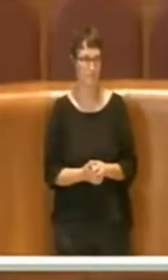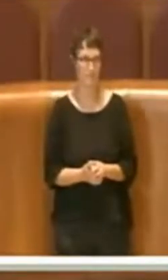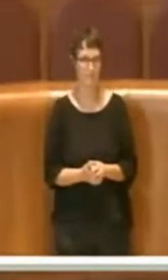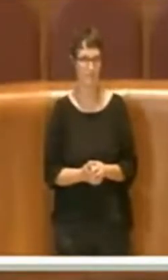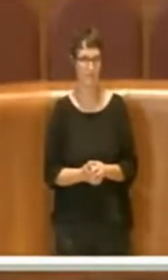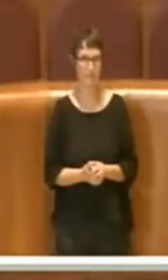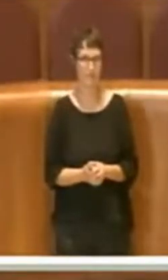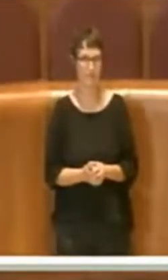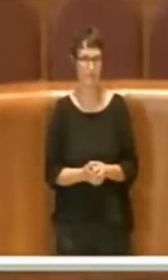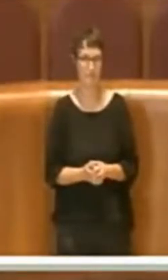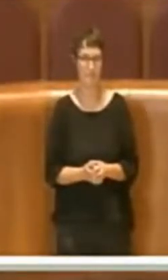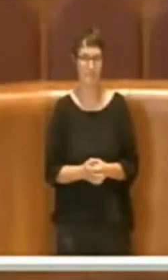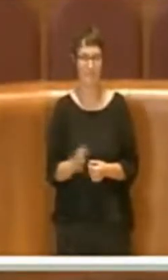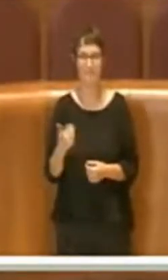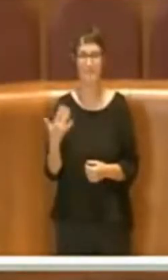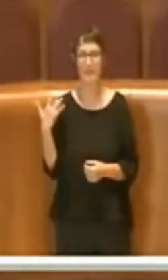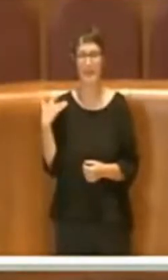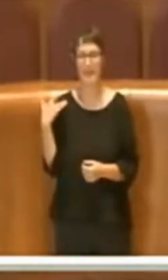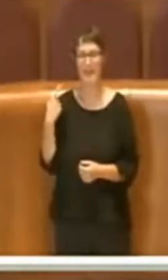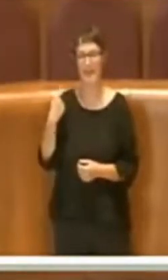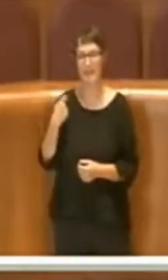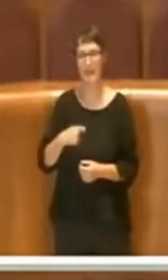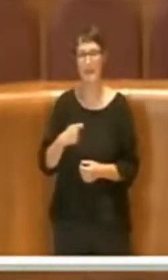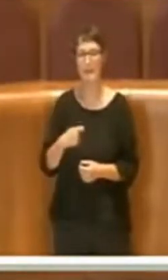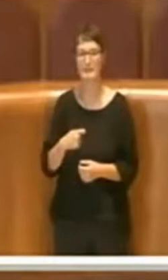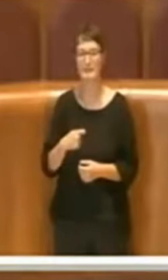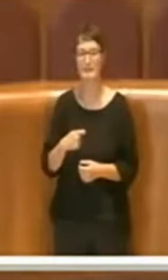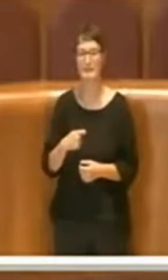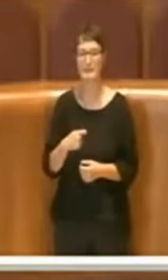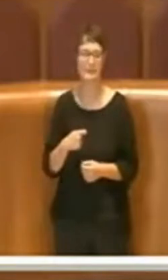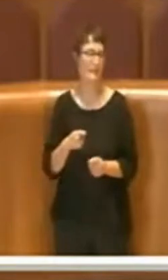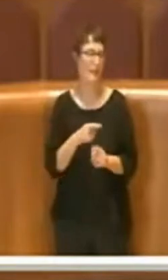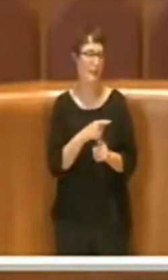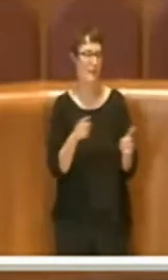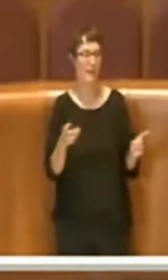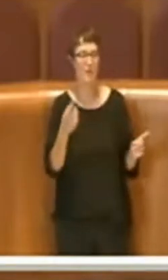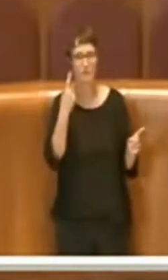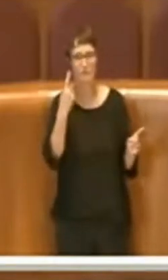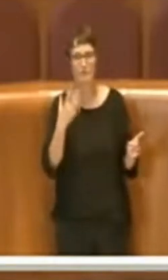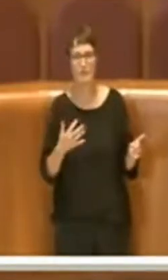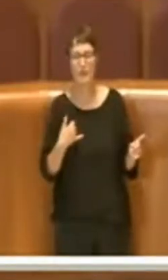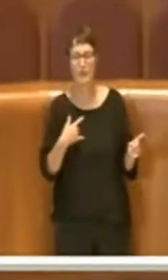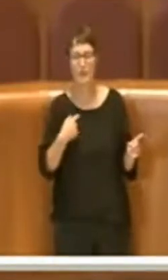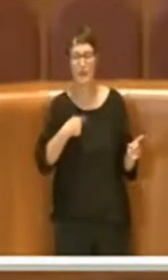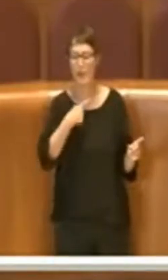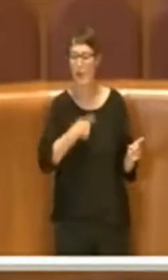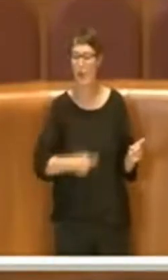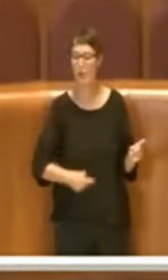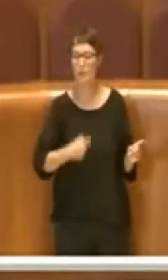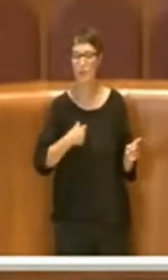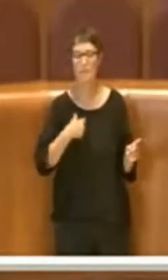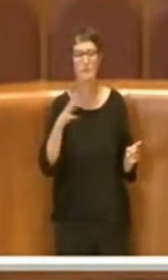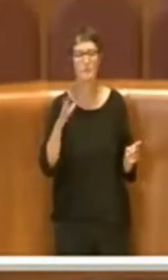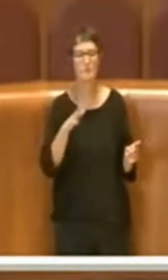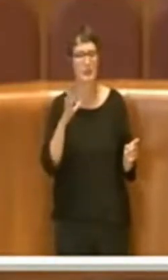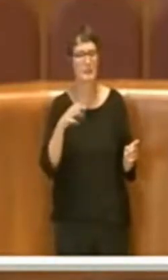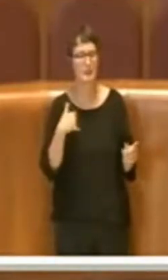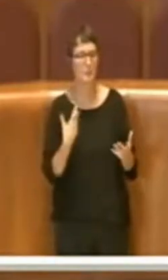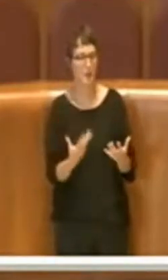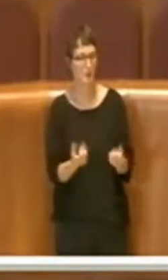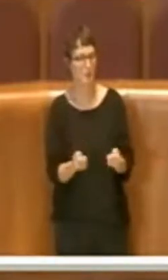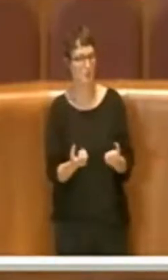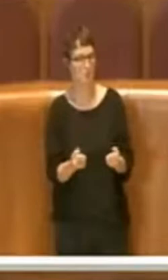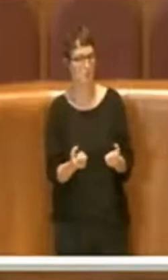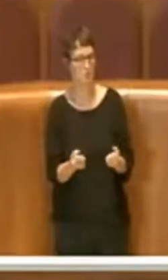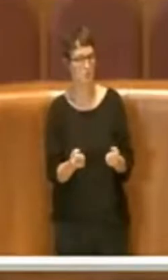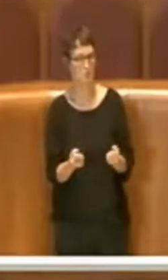Sì, grazie Presidente. Come sapete tutti i colleghi, io sono una persona sempre abbastanza realista, che non ama